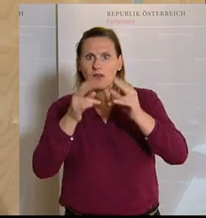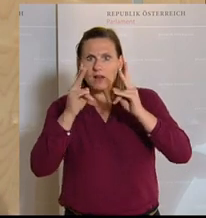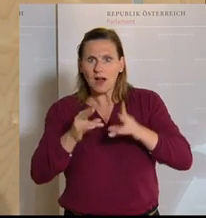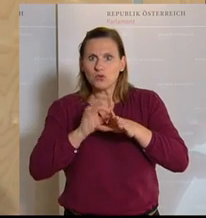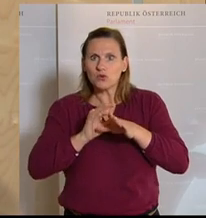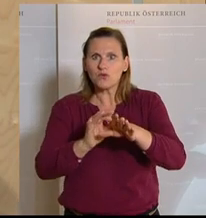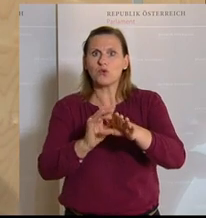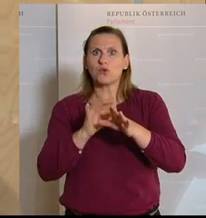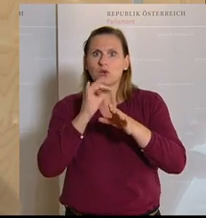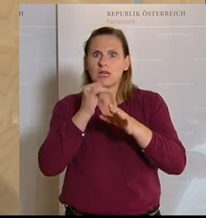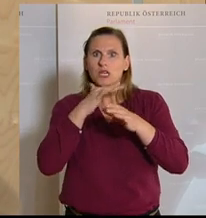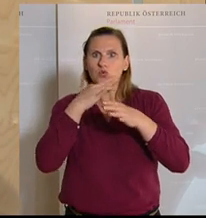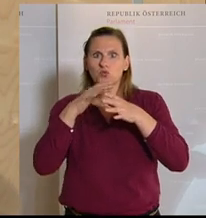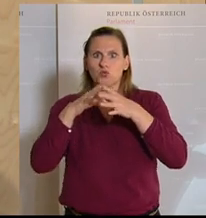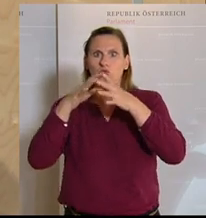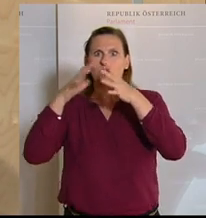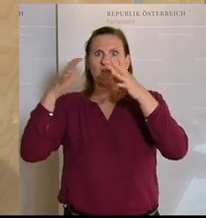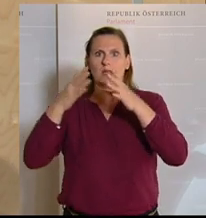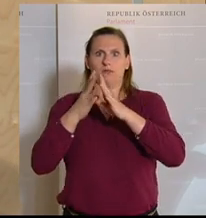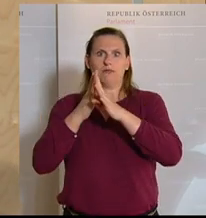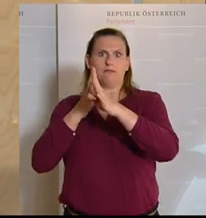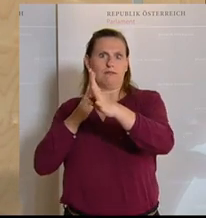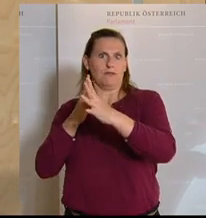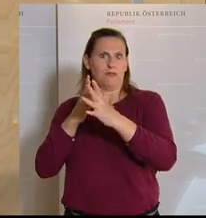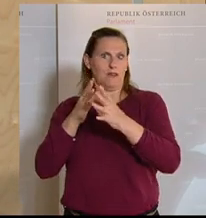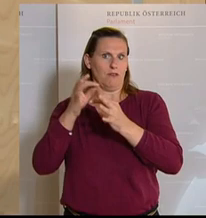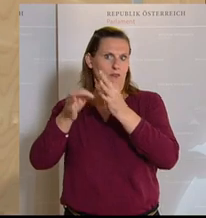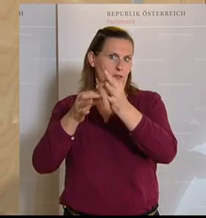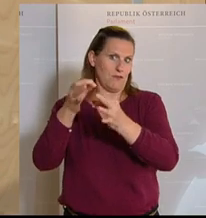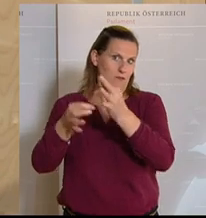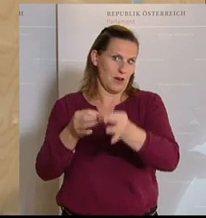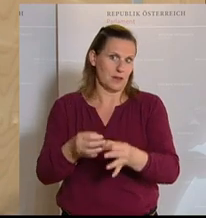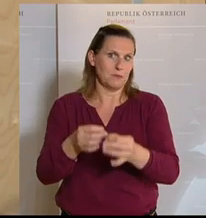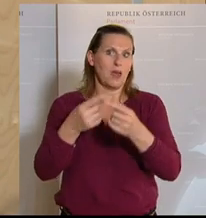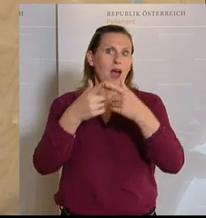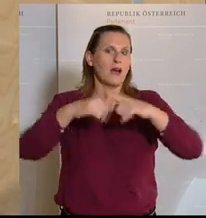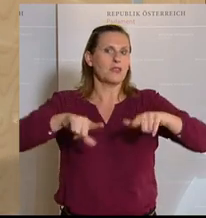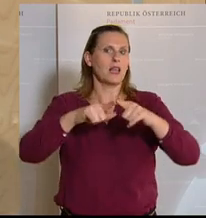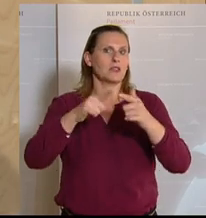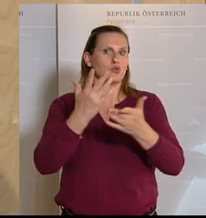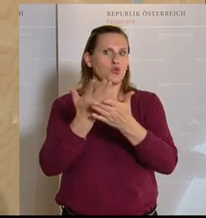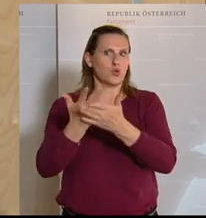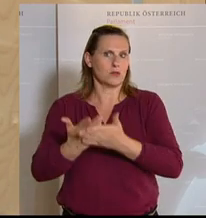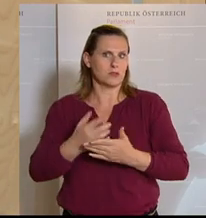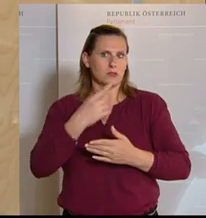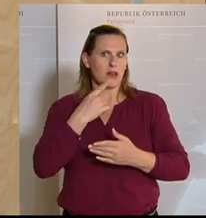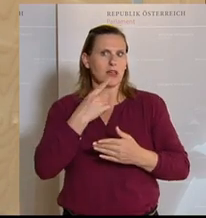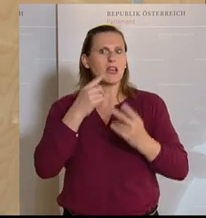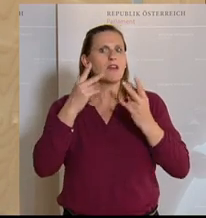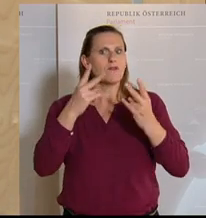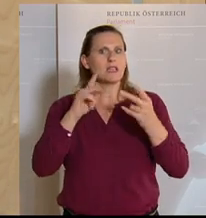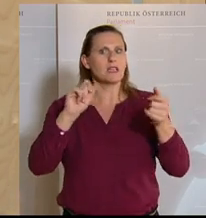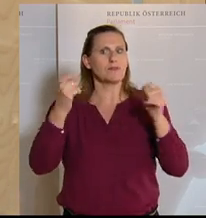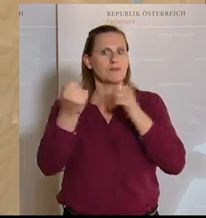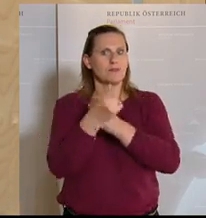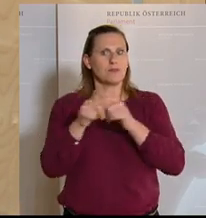keinem Rückstaus in den Verfahren kommen. Die anderen Änderungen, die vorgeschlagen wurden, wurden schon genannt. Etwa eine ganz wesentliche Änderung im